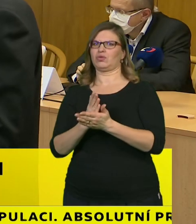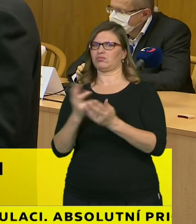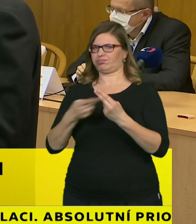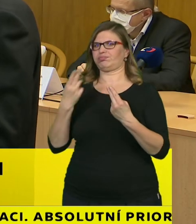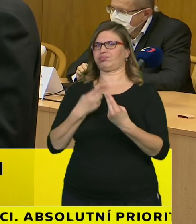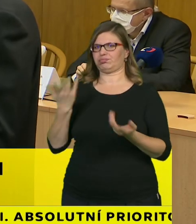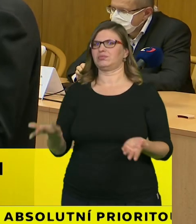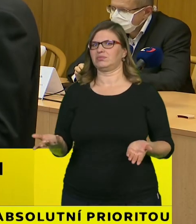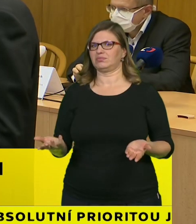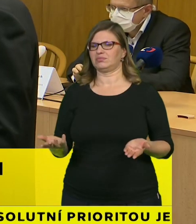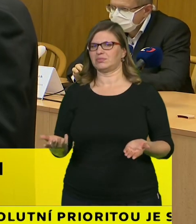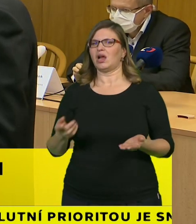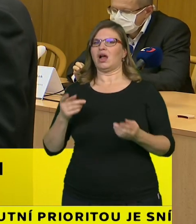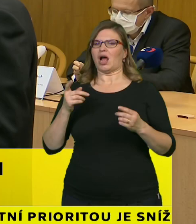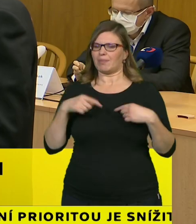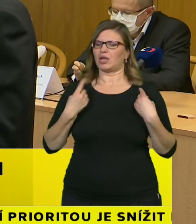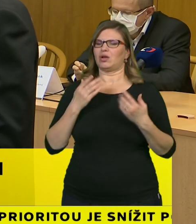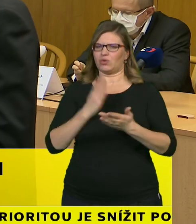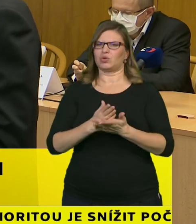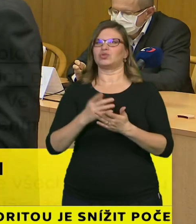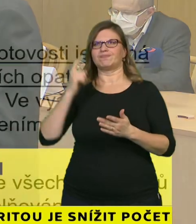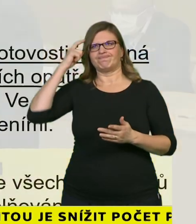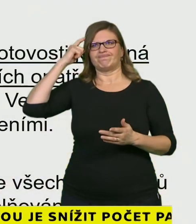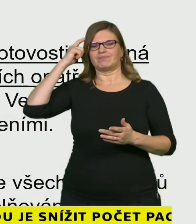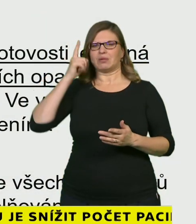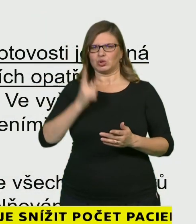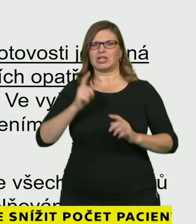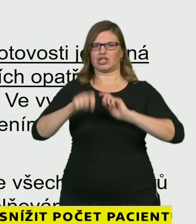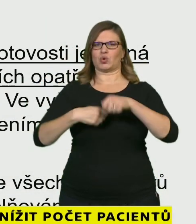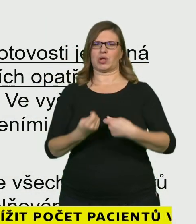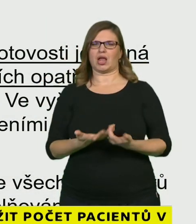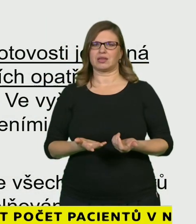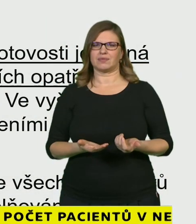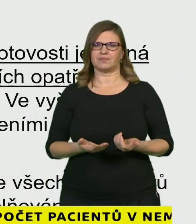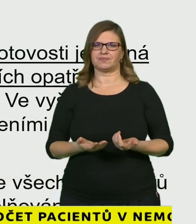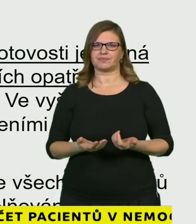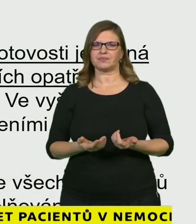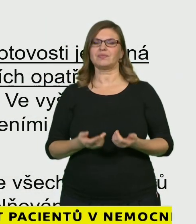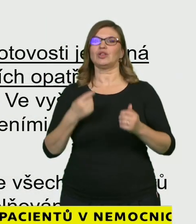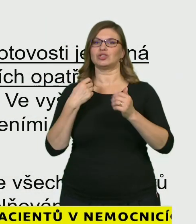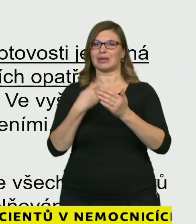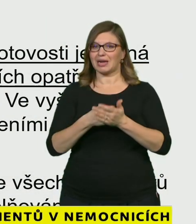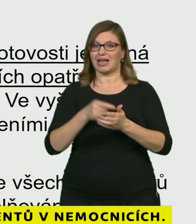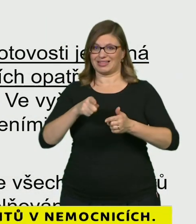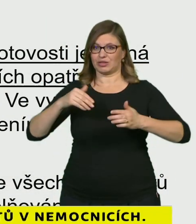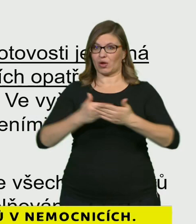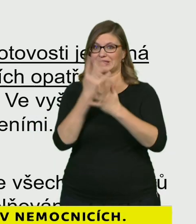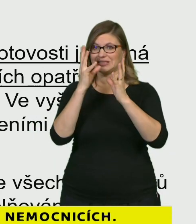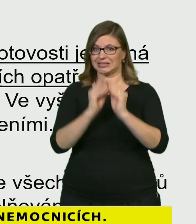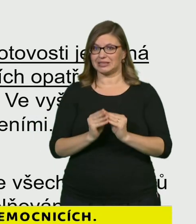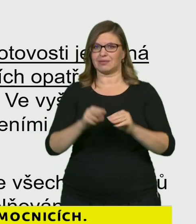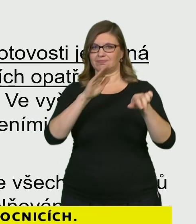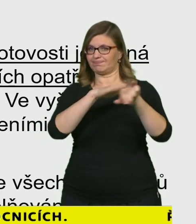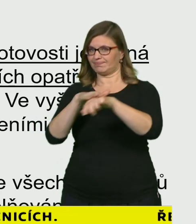Zásadní ponaučení ze zpětného hodnocení dostupných dat je tedy, že je nutné neustále kontrolovat všechny parametry té